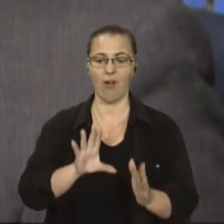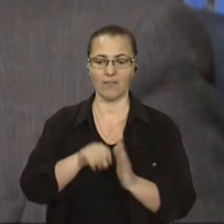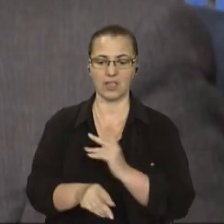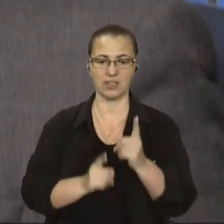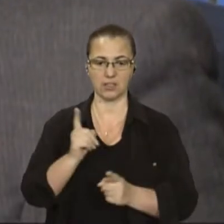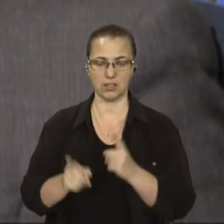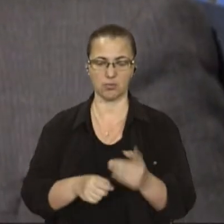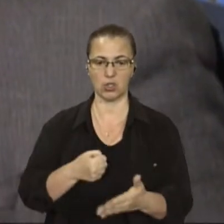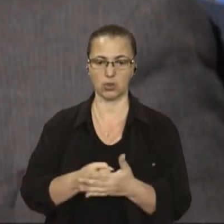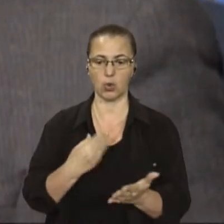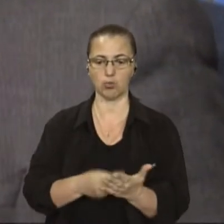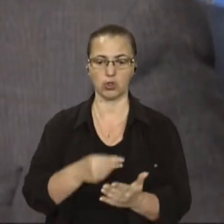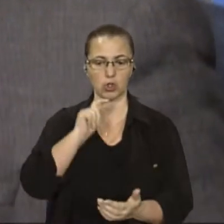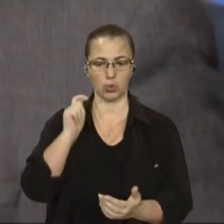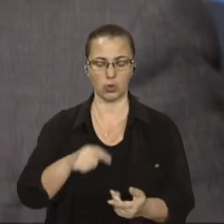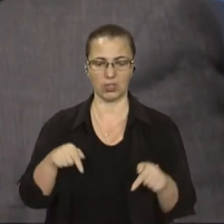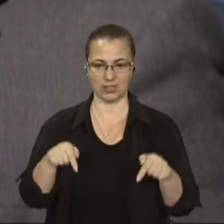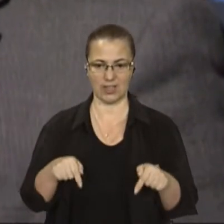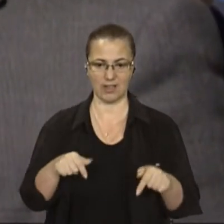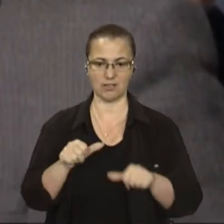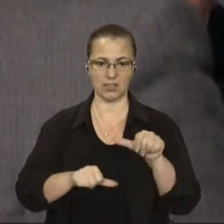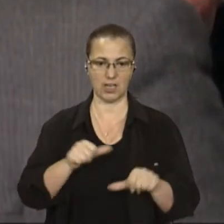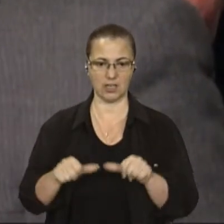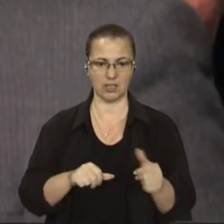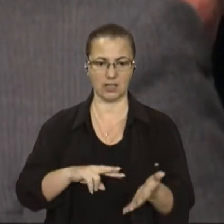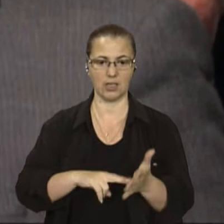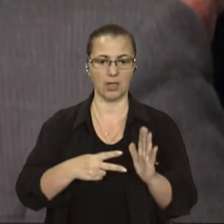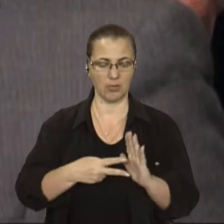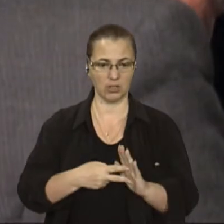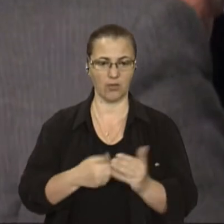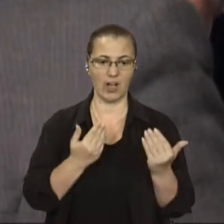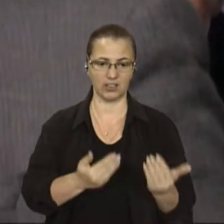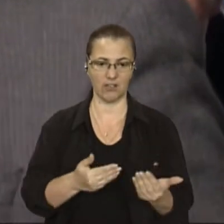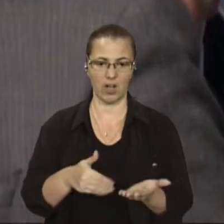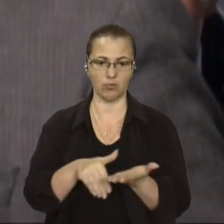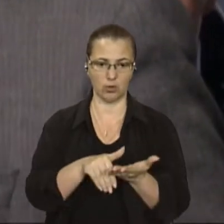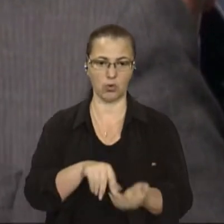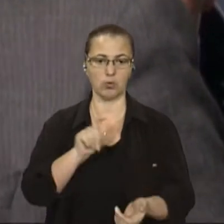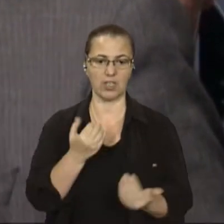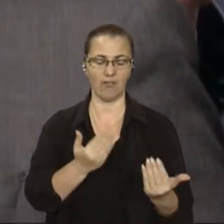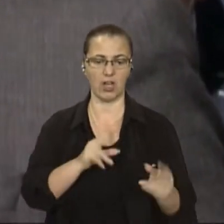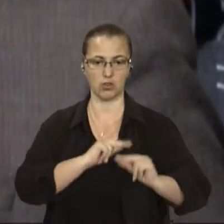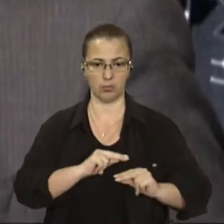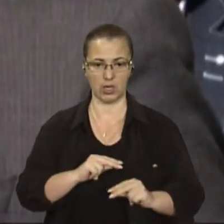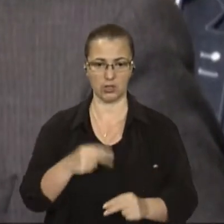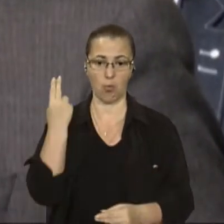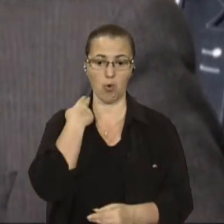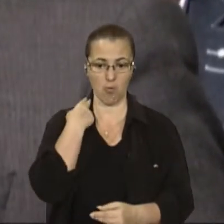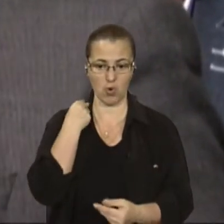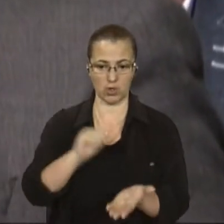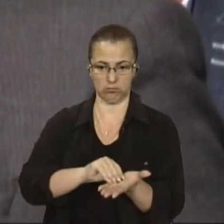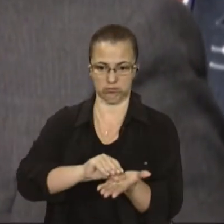передбачити вам за вашу працю цю допомогу. Тому що заборгованість, яка накопичена,